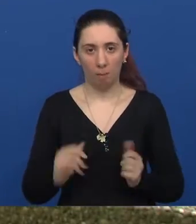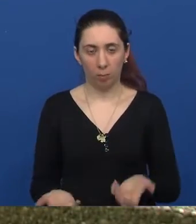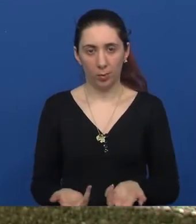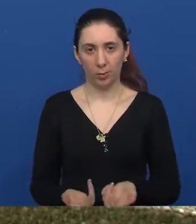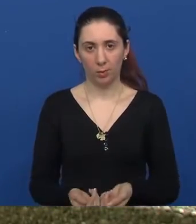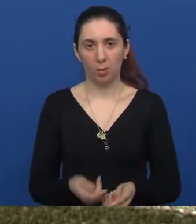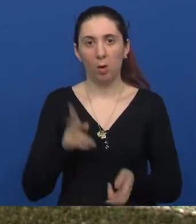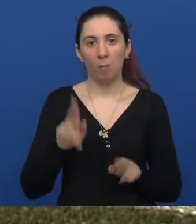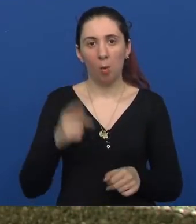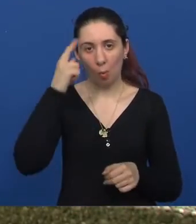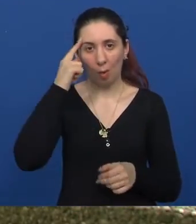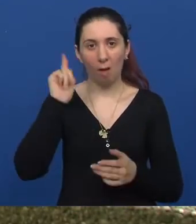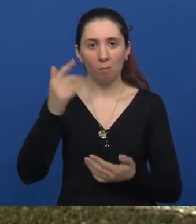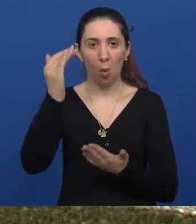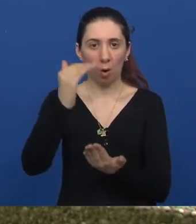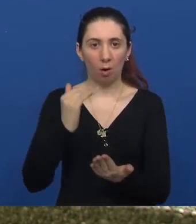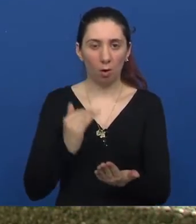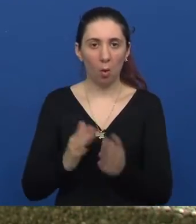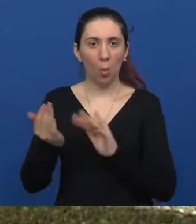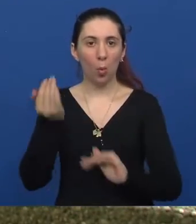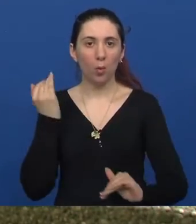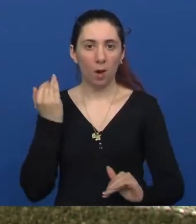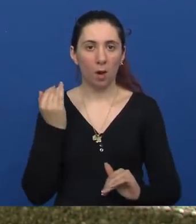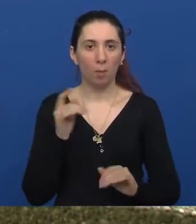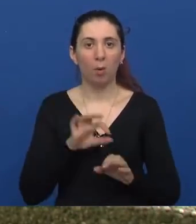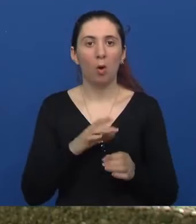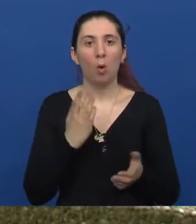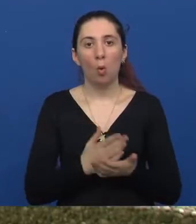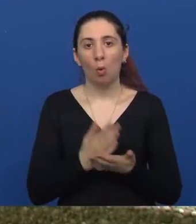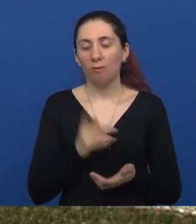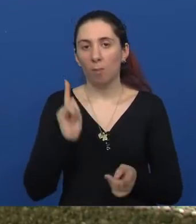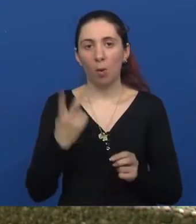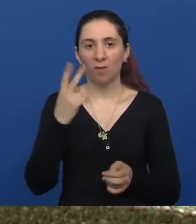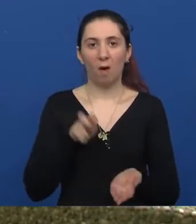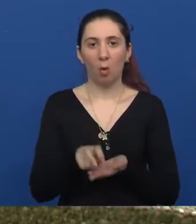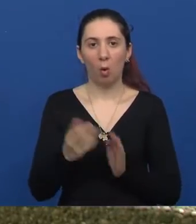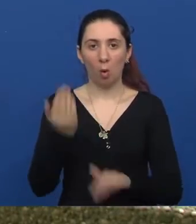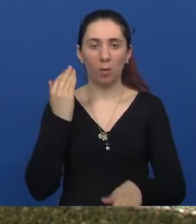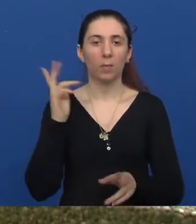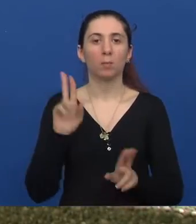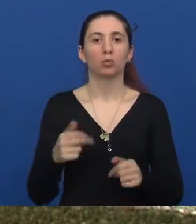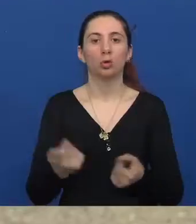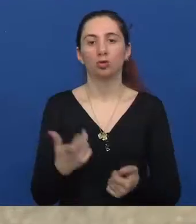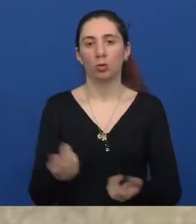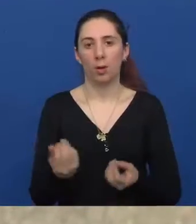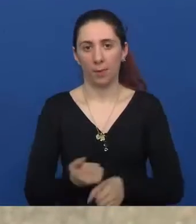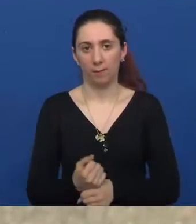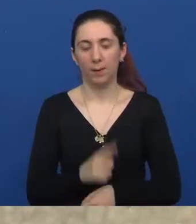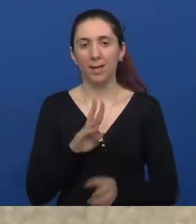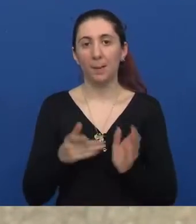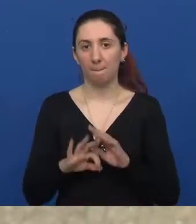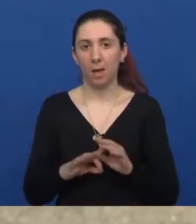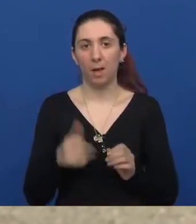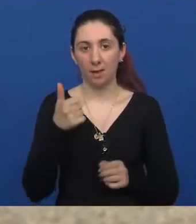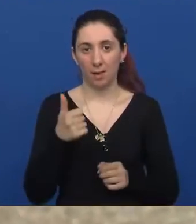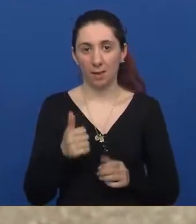Naporno je li ti moraš u glavi složiti sve unapred? Uvijek moraš biti dva koraka unapred da bi ti nešto postigo. Irma, kao